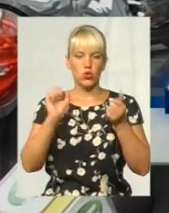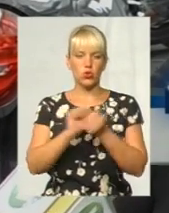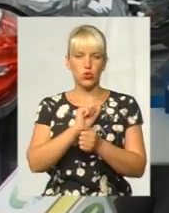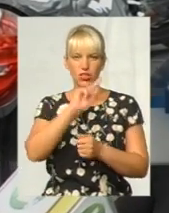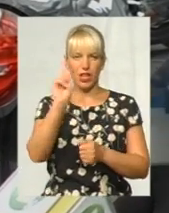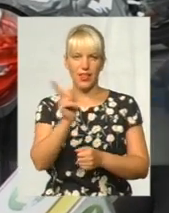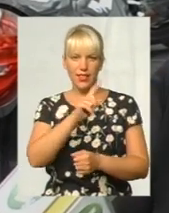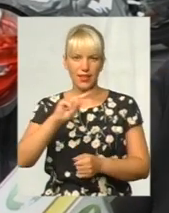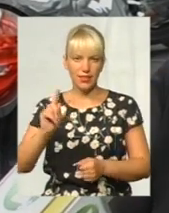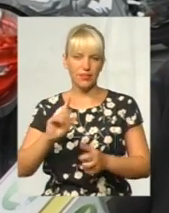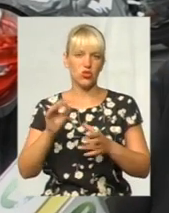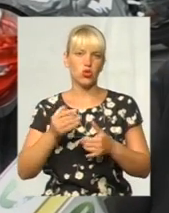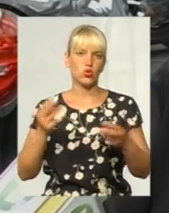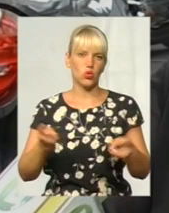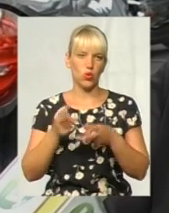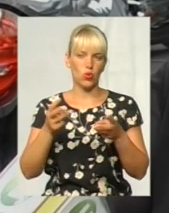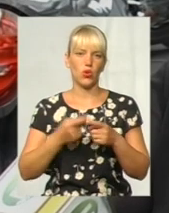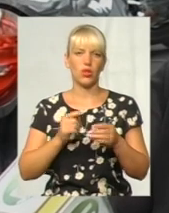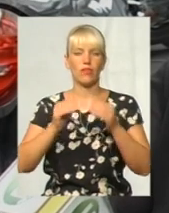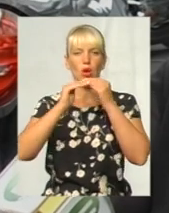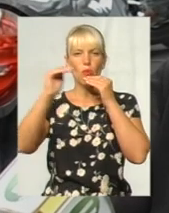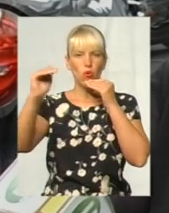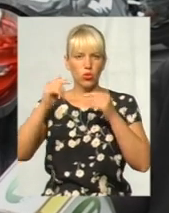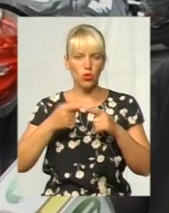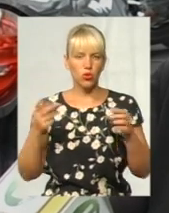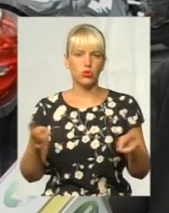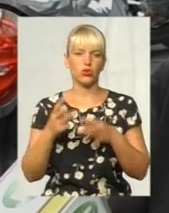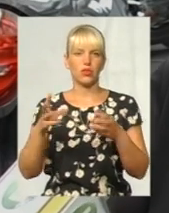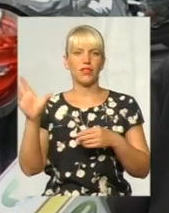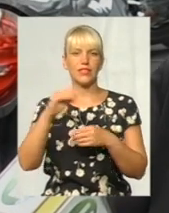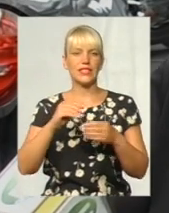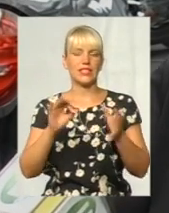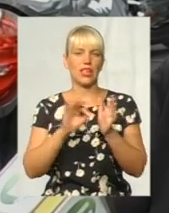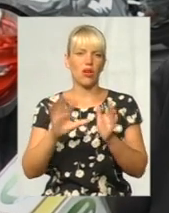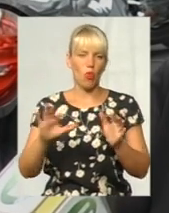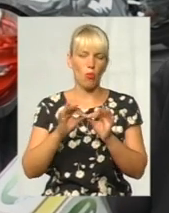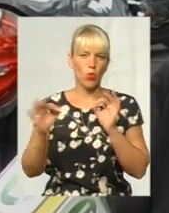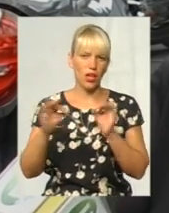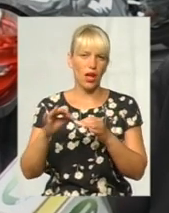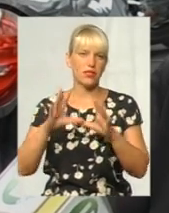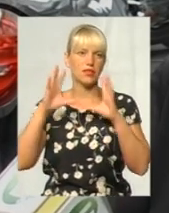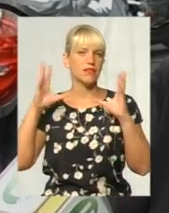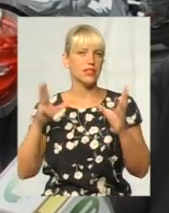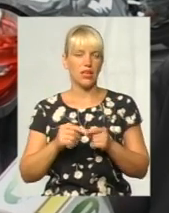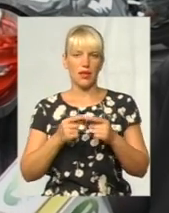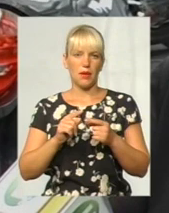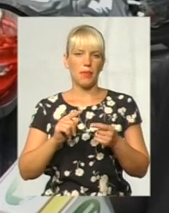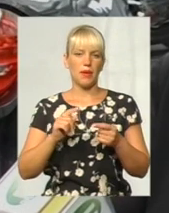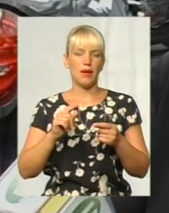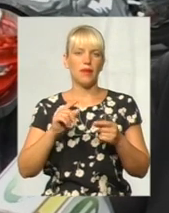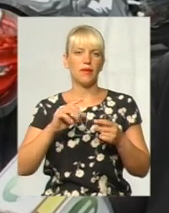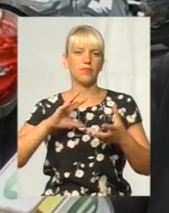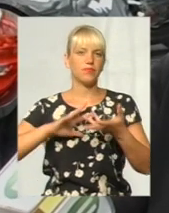згоріла потолок натяжної ванни, згоріла всі комунікації, весь пластик поплавився,